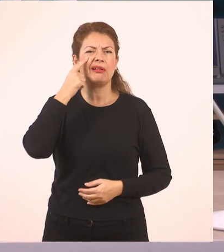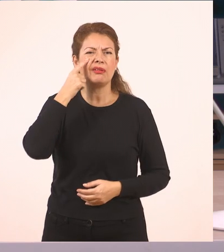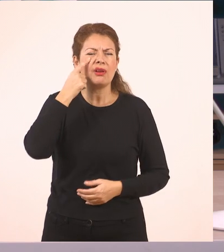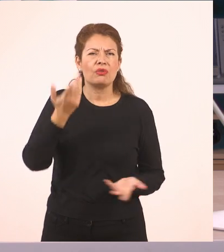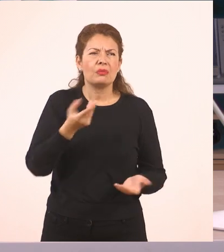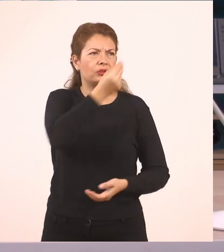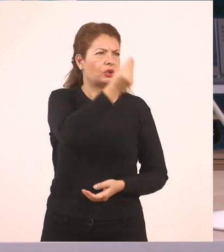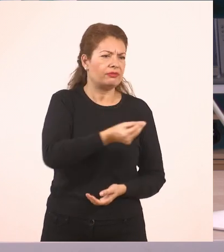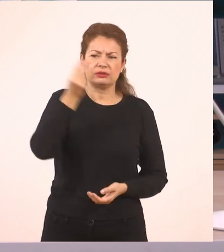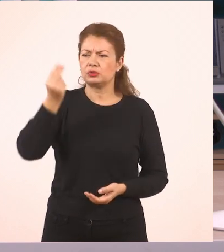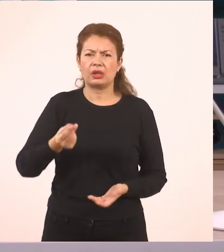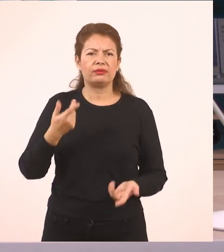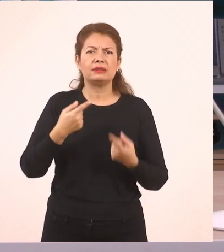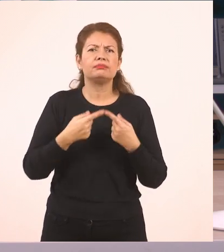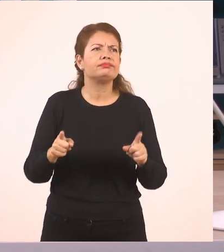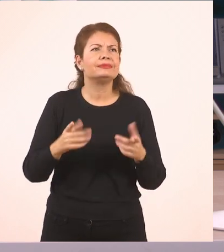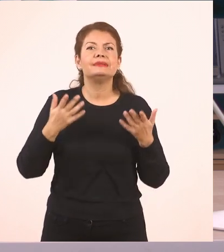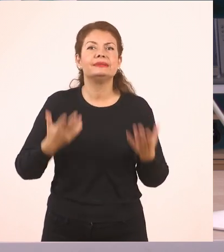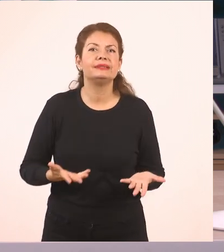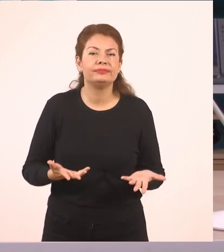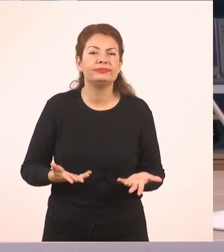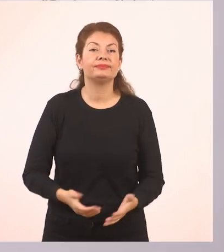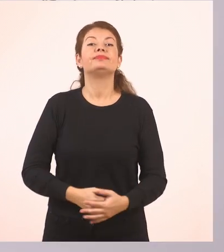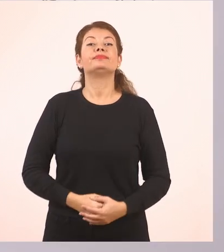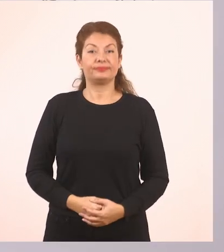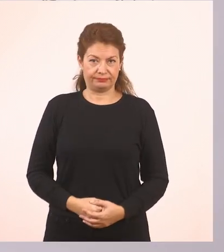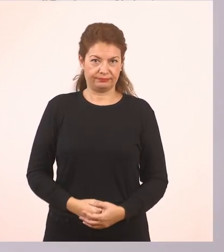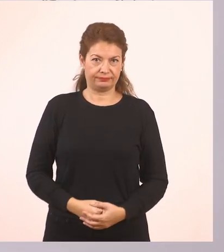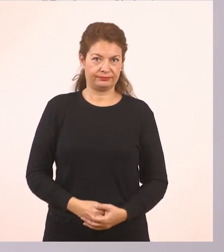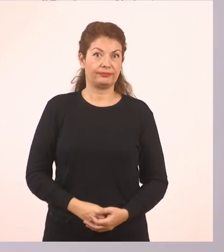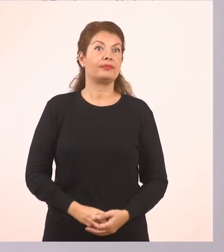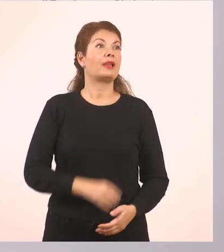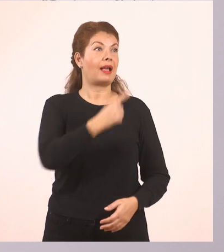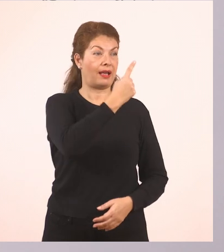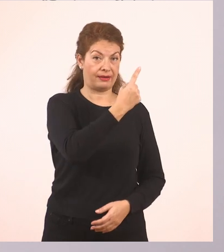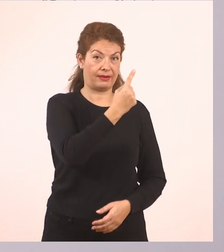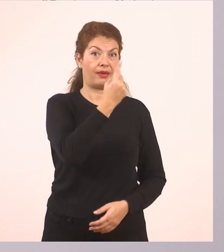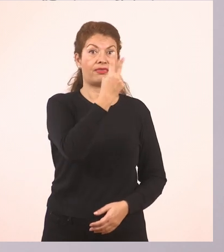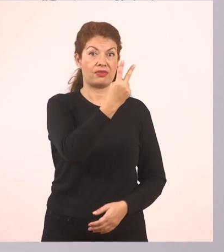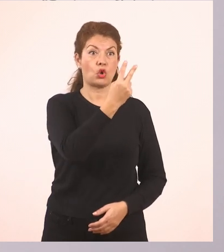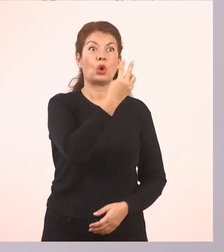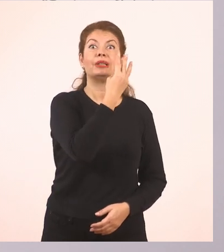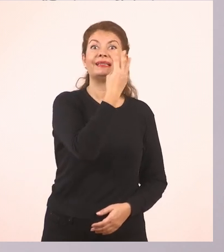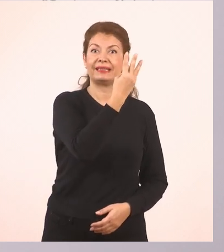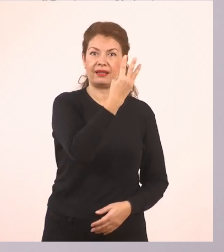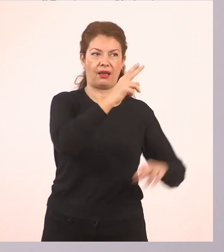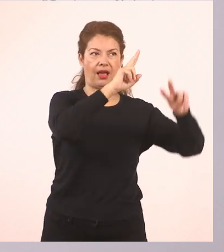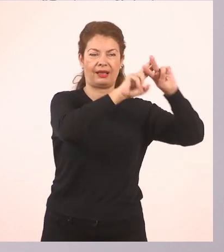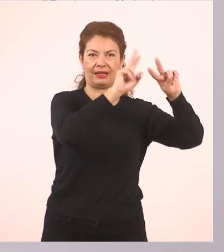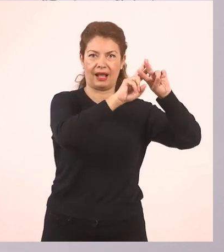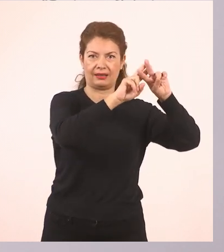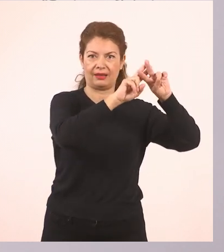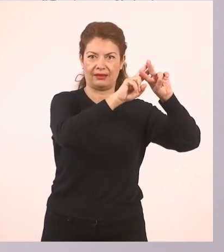έχω κάνει. Ένα, δύο, τρία αστεράκια.